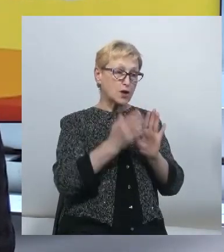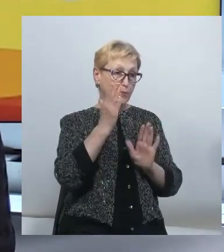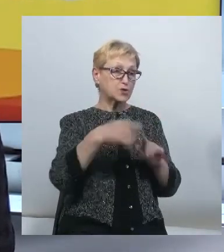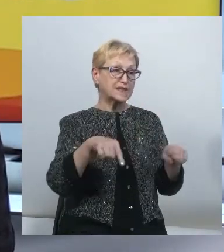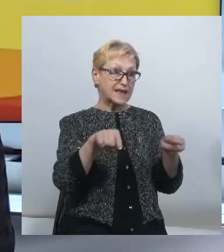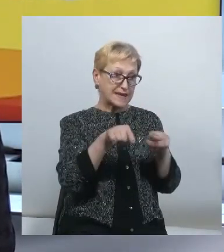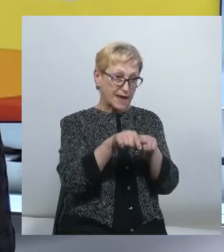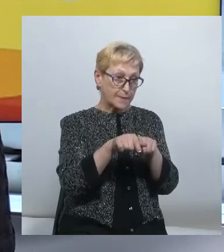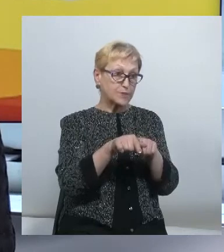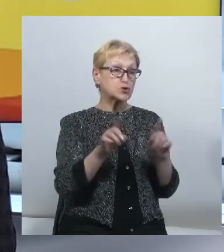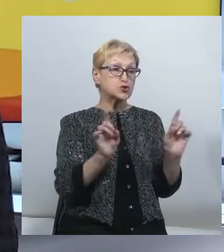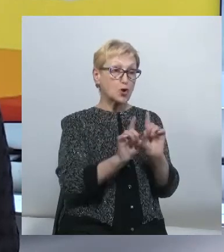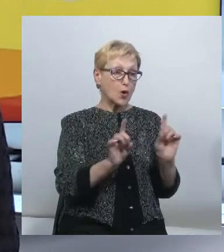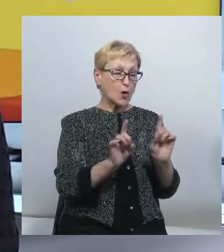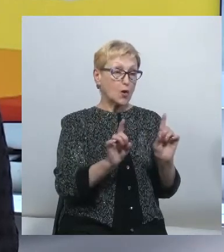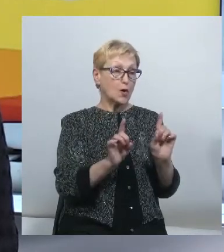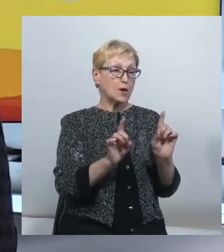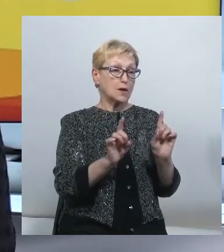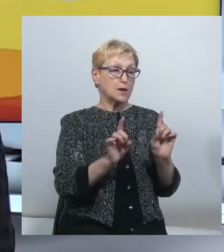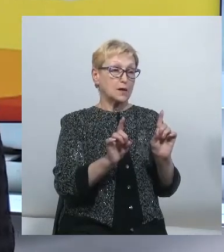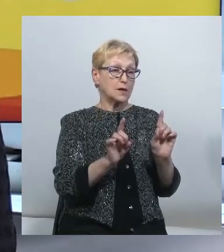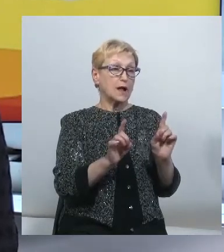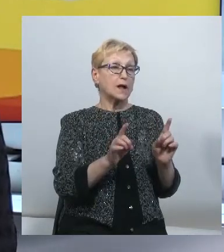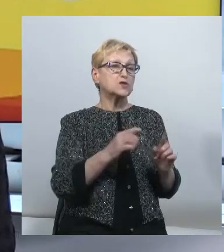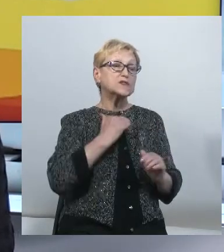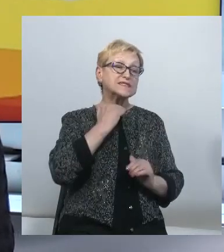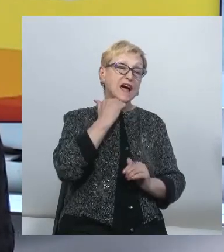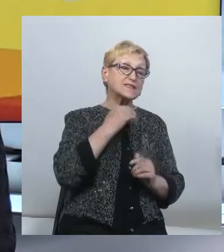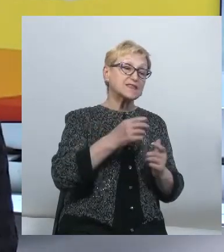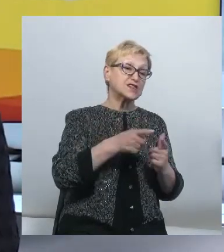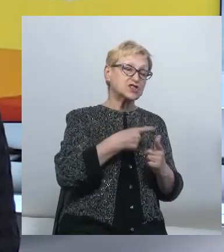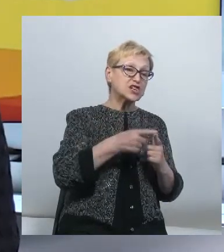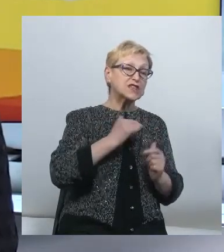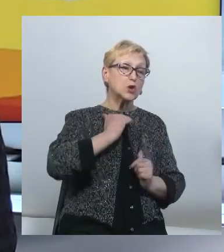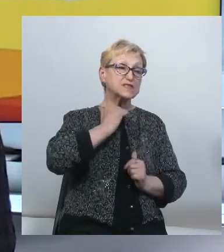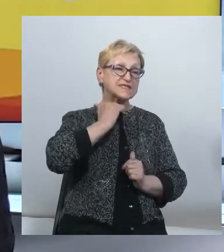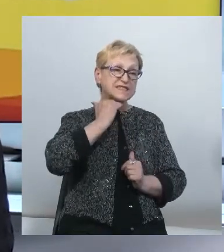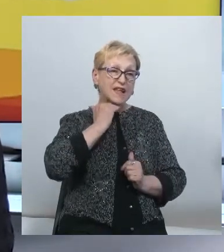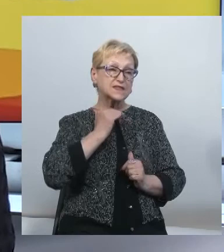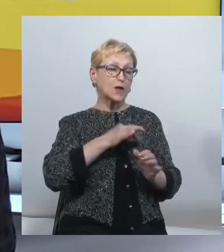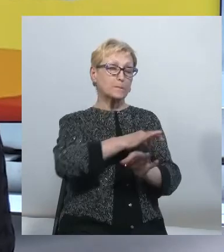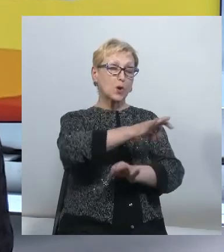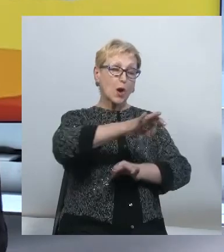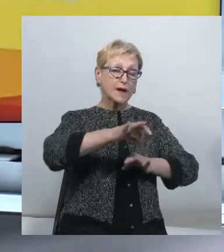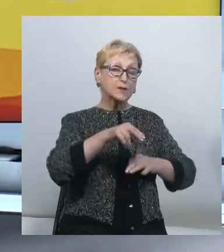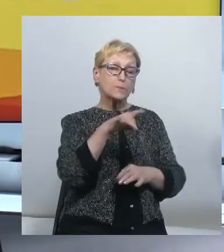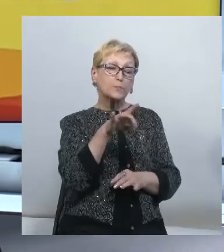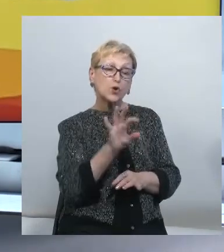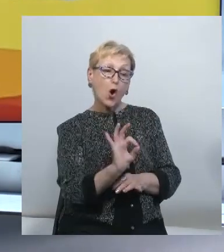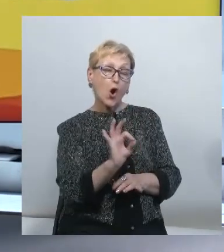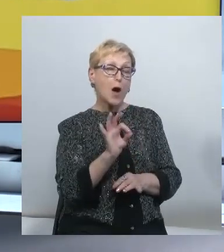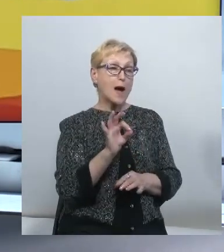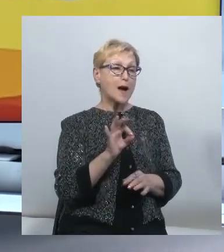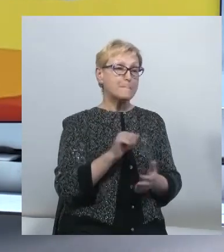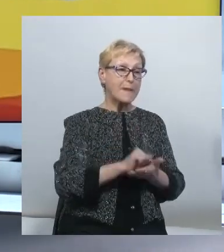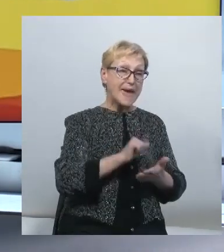якраз пов'язано з тим, що чи достатньо роз'яснень відбувається навколо законопроекту про медіа. Це, мабуть,